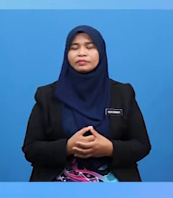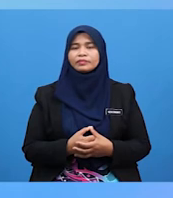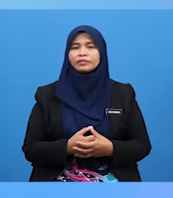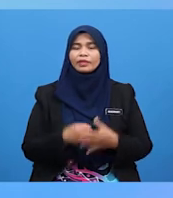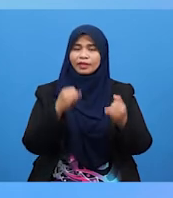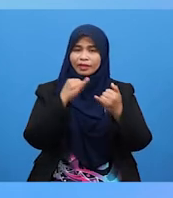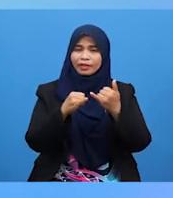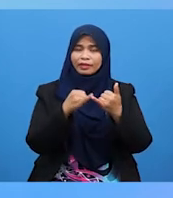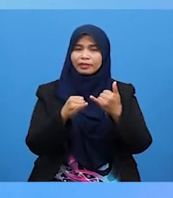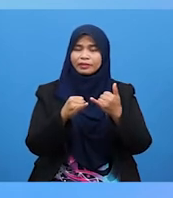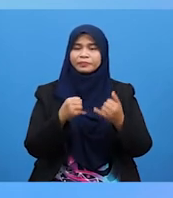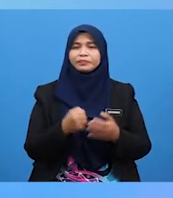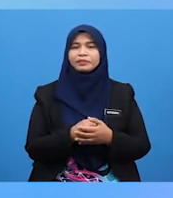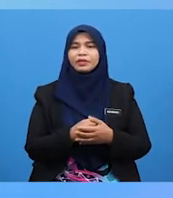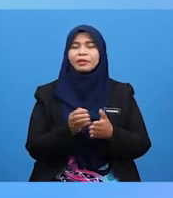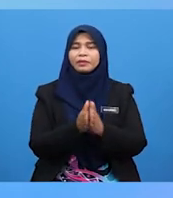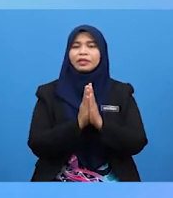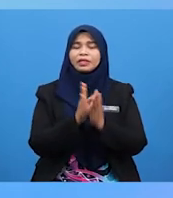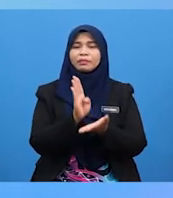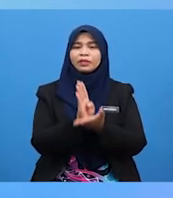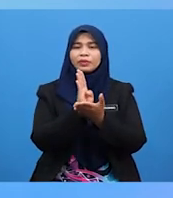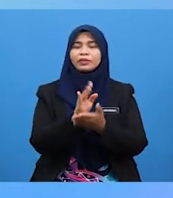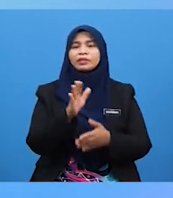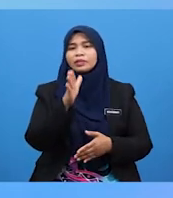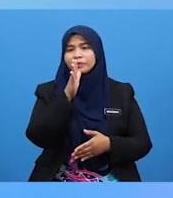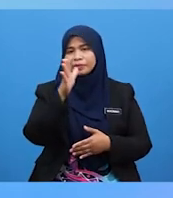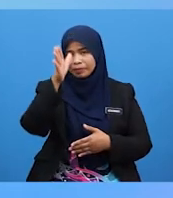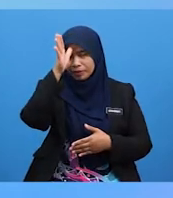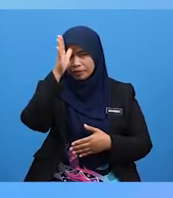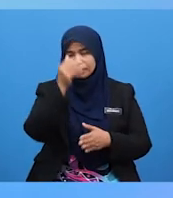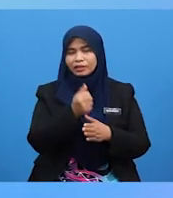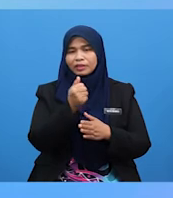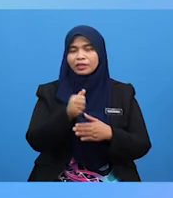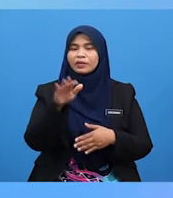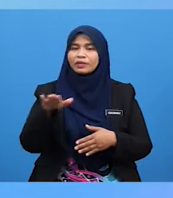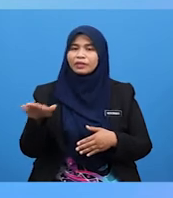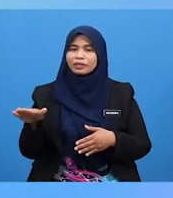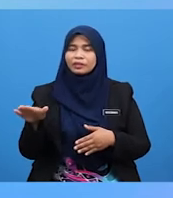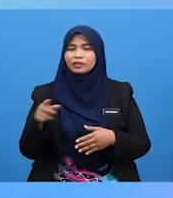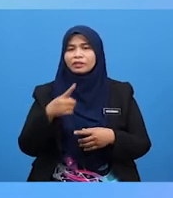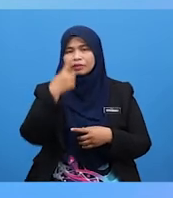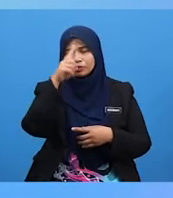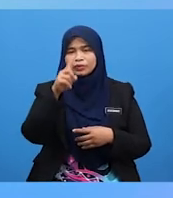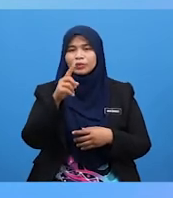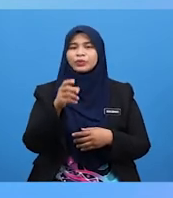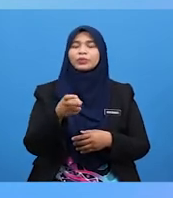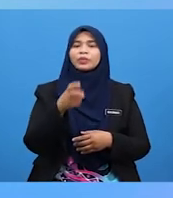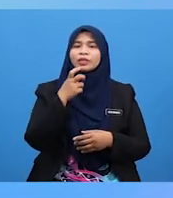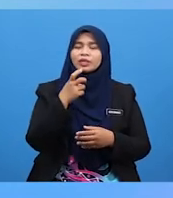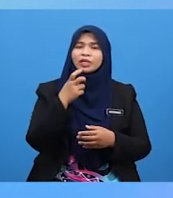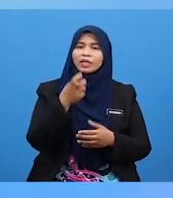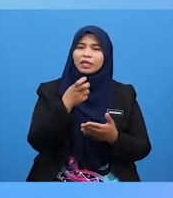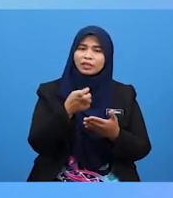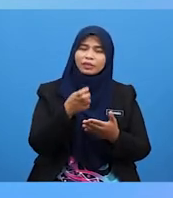Akhir Sekali Minta Bantuan Ibu Bapa Atau Adik Beradik Kamu Untuk Mengetuk